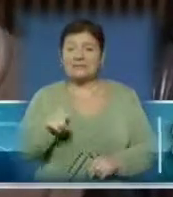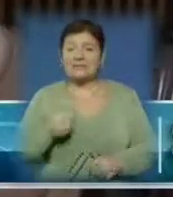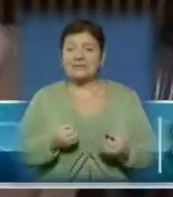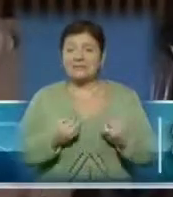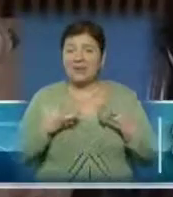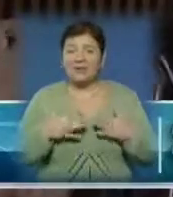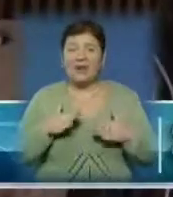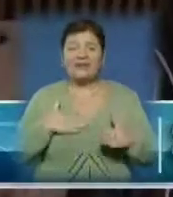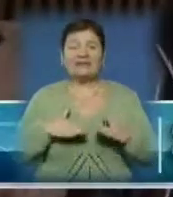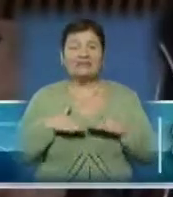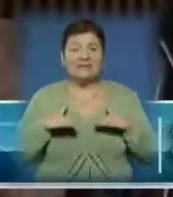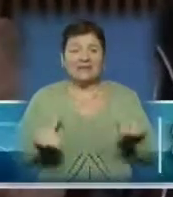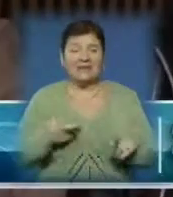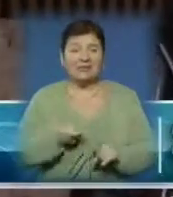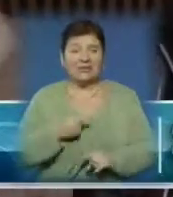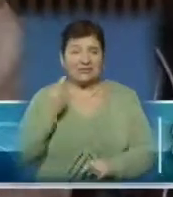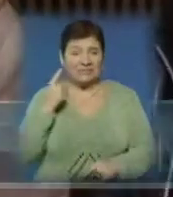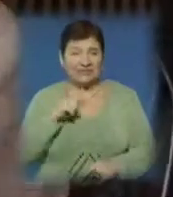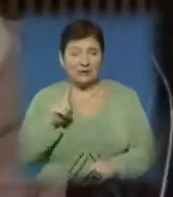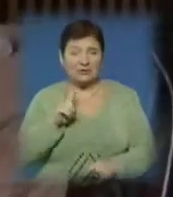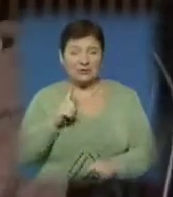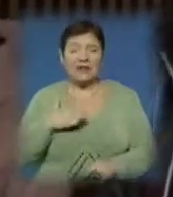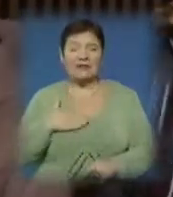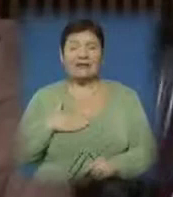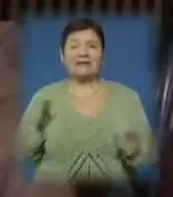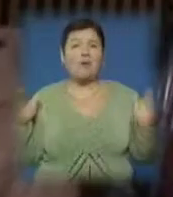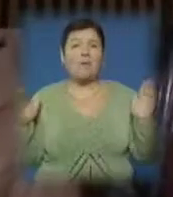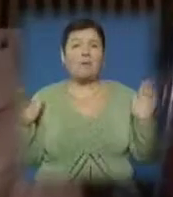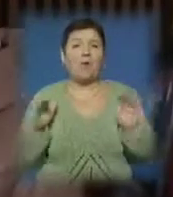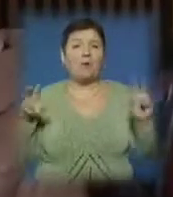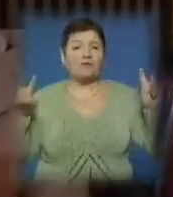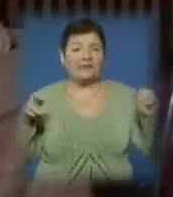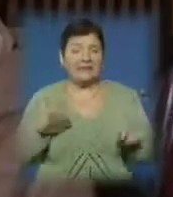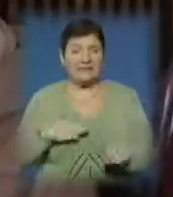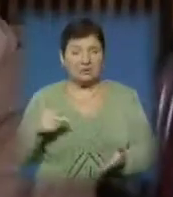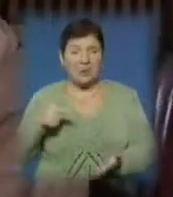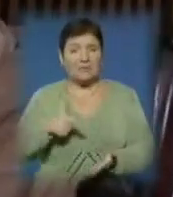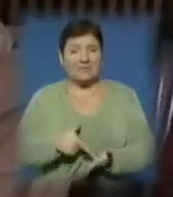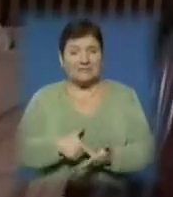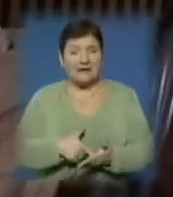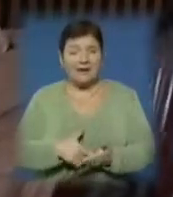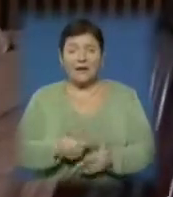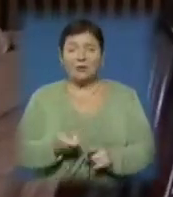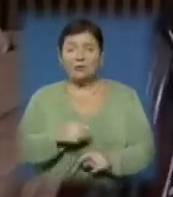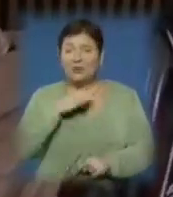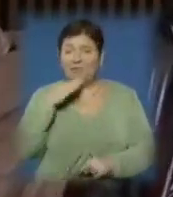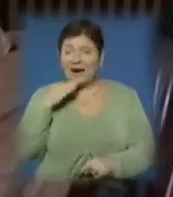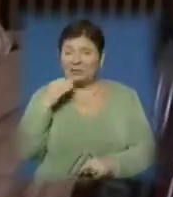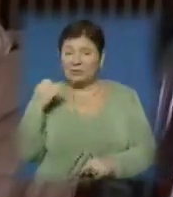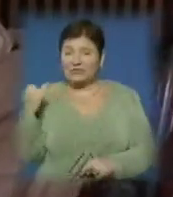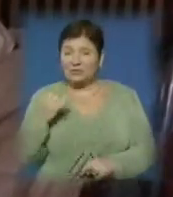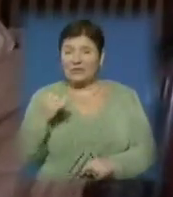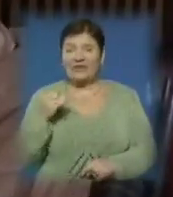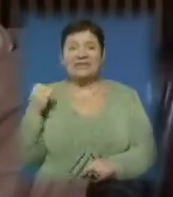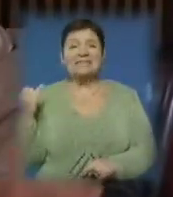думаю, що наші діти набагато більше знають, що це є наш покровитель, нашого міста. Вони дуже багато історій цікавих знають. І